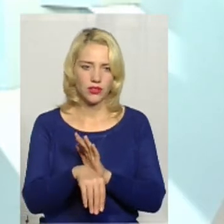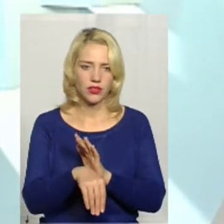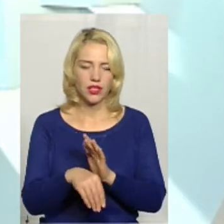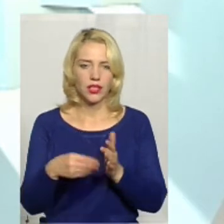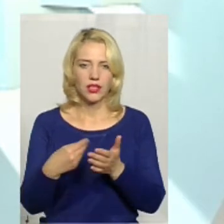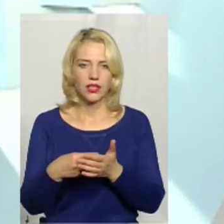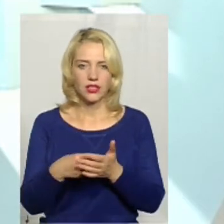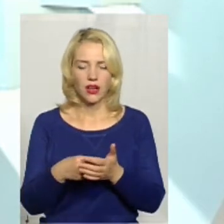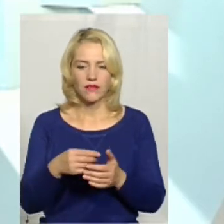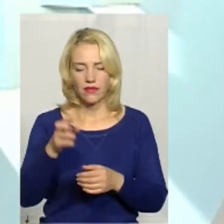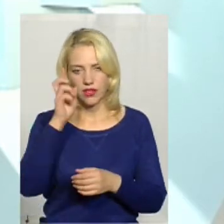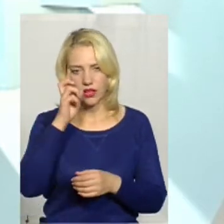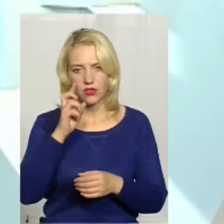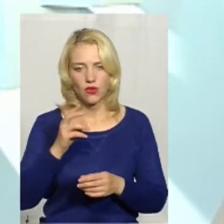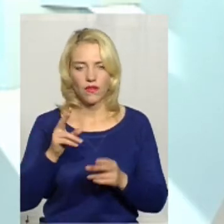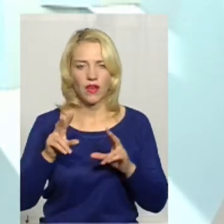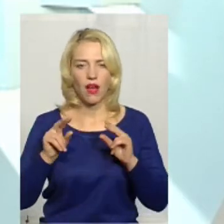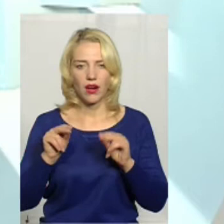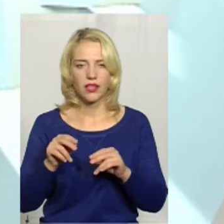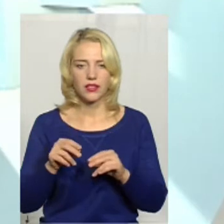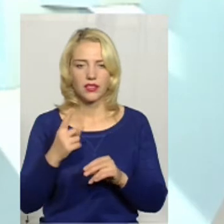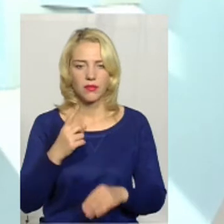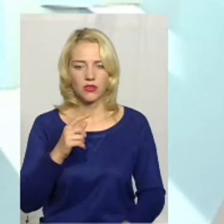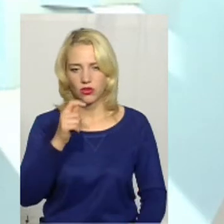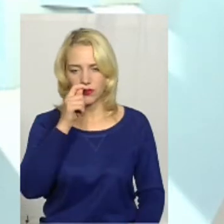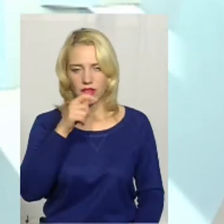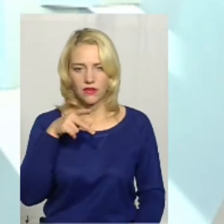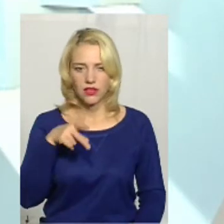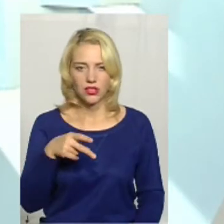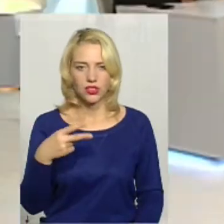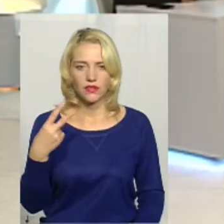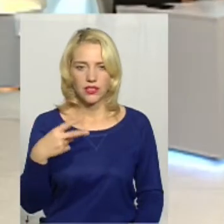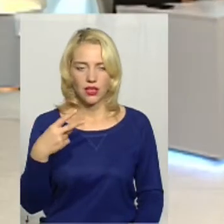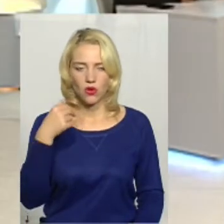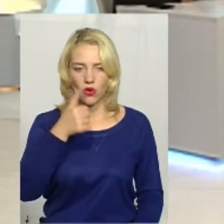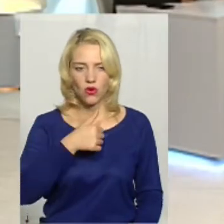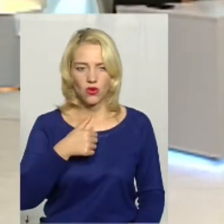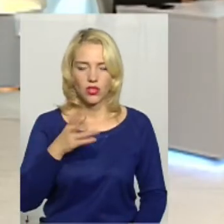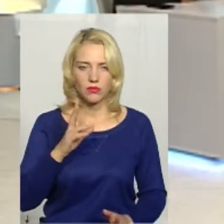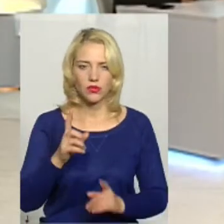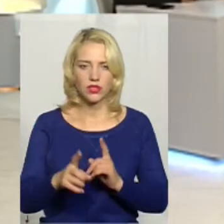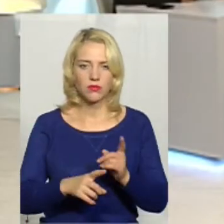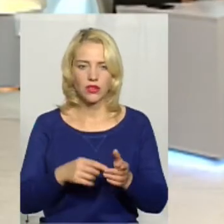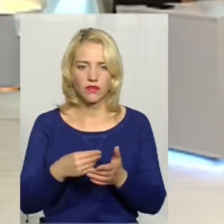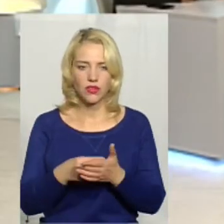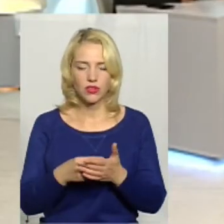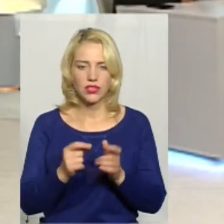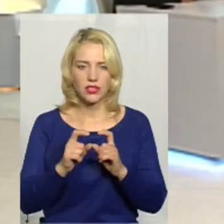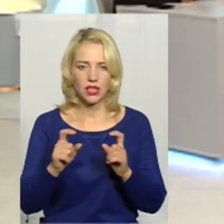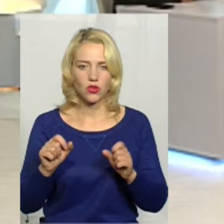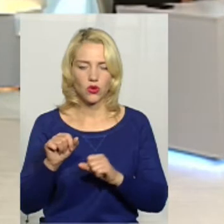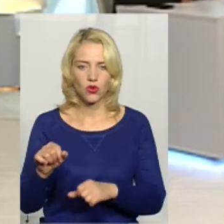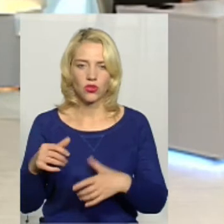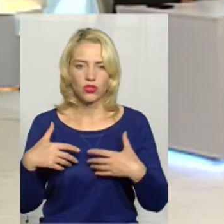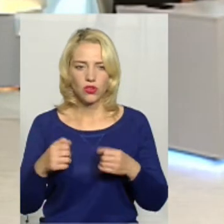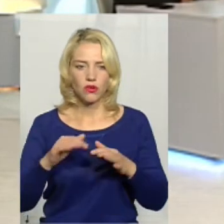державні фінансові гарантії з 1 квітня 2020 року. За усім зміниться фінансування закладів охорони здоров'я.